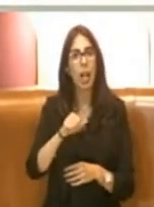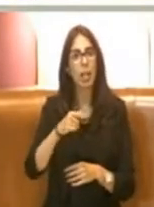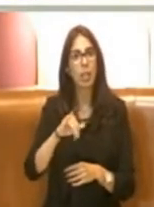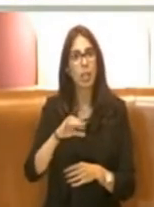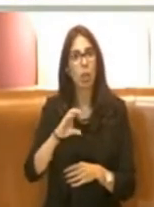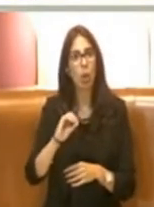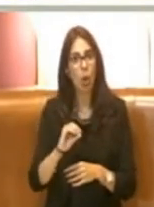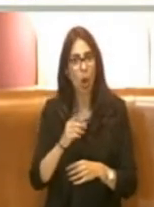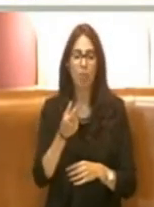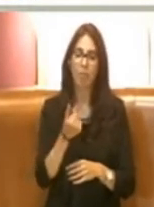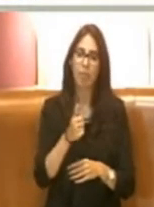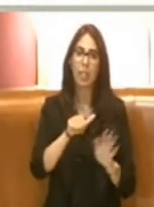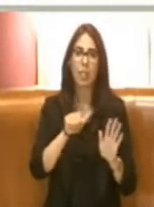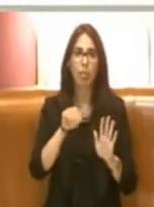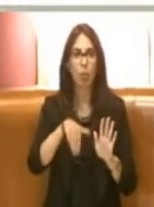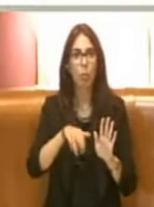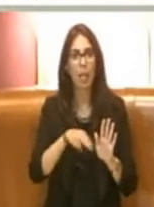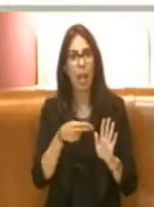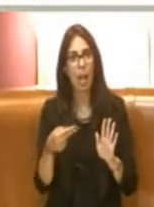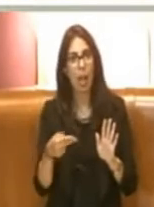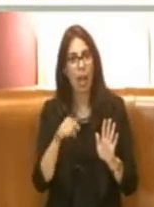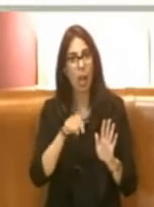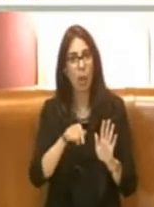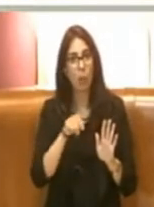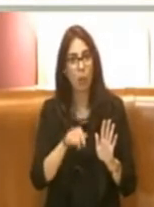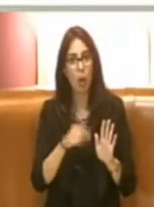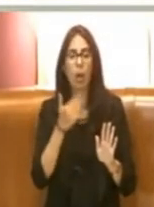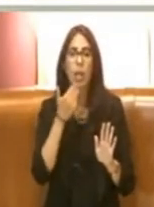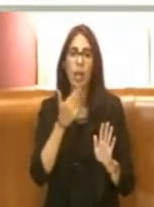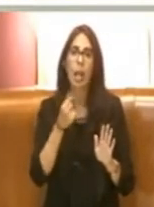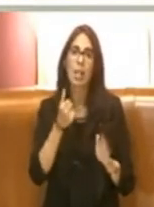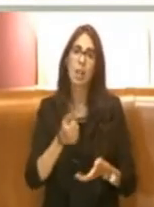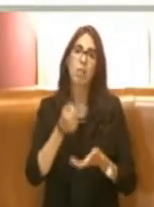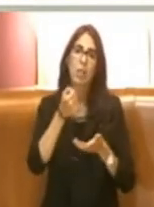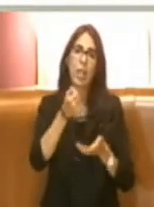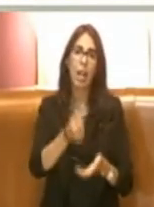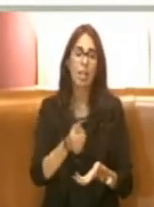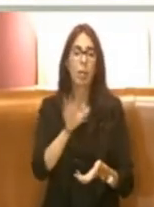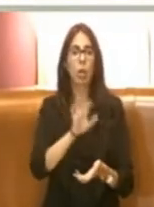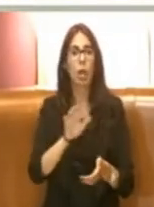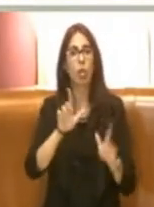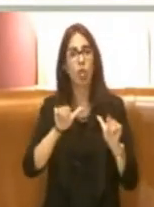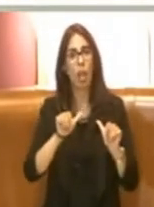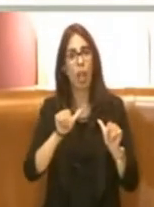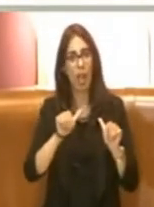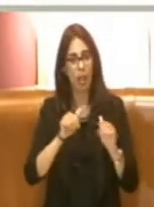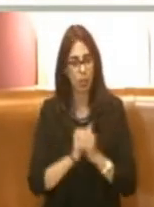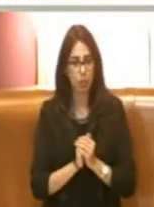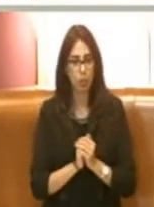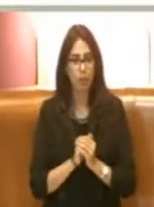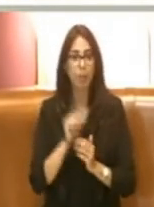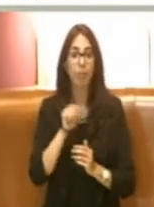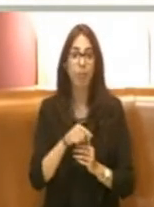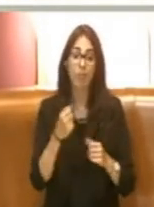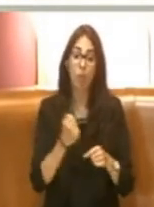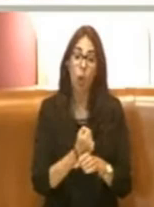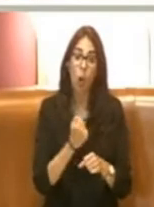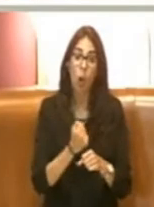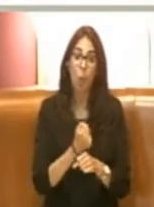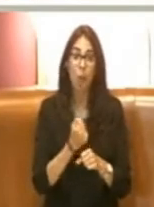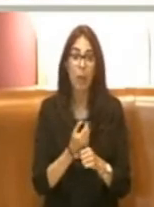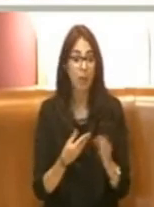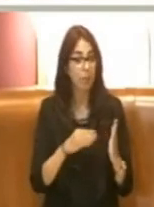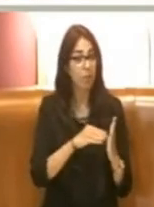dovuta a un finanziamento della Regione Lazio. Attualmente quest'opera non è inserita nella